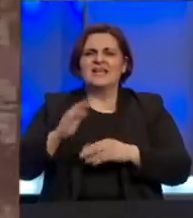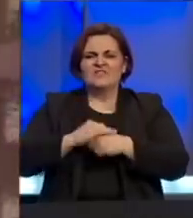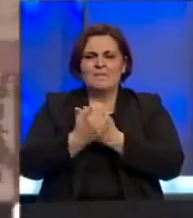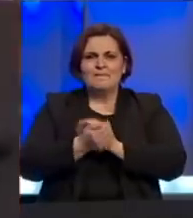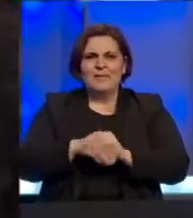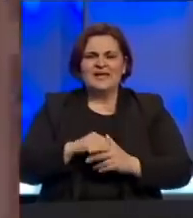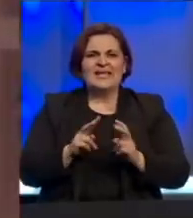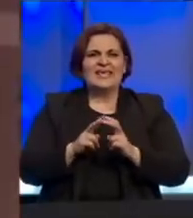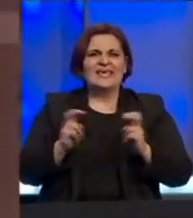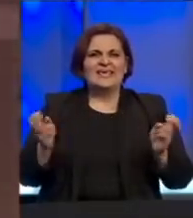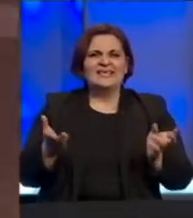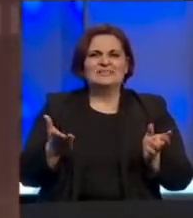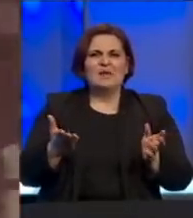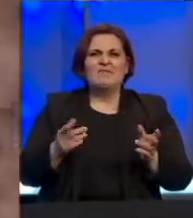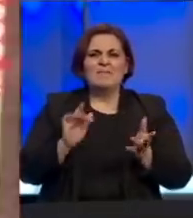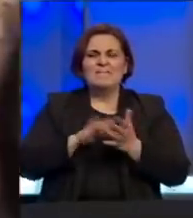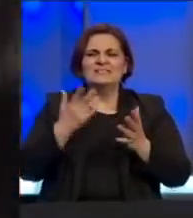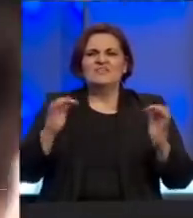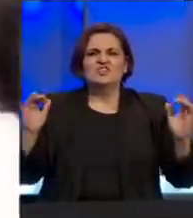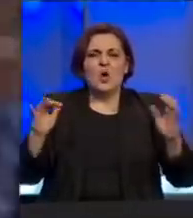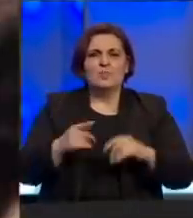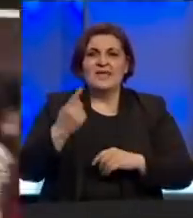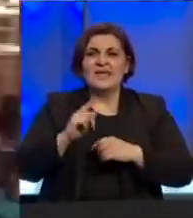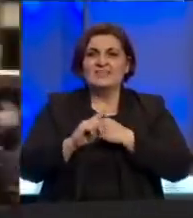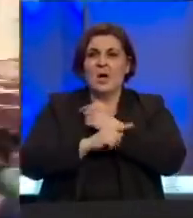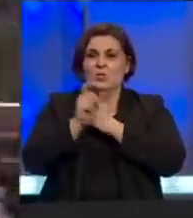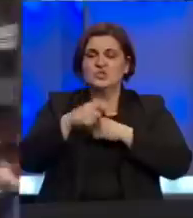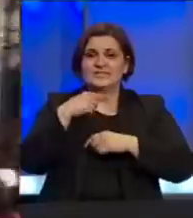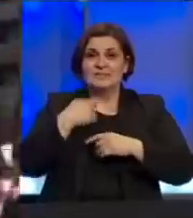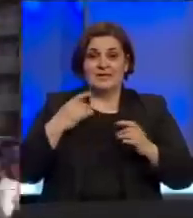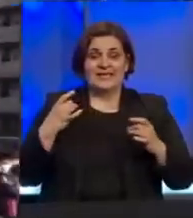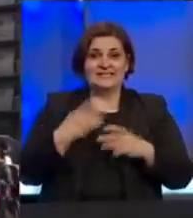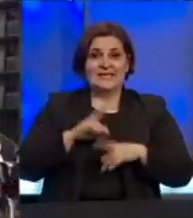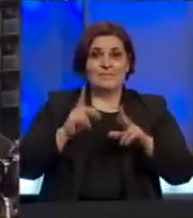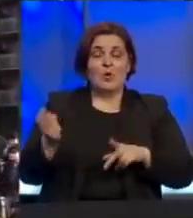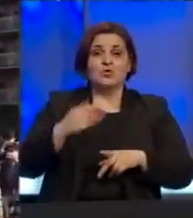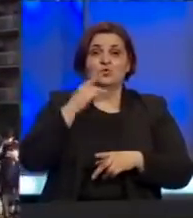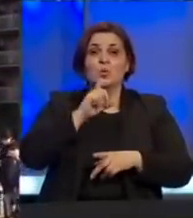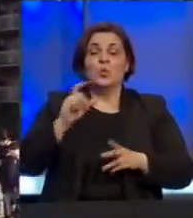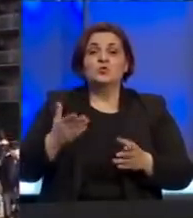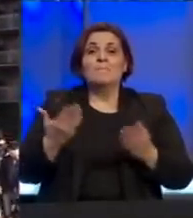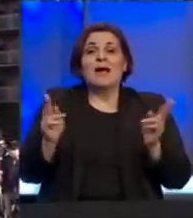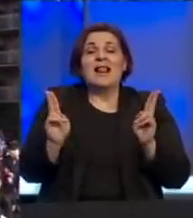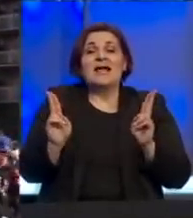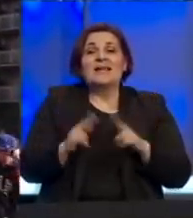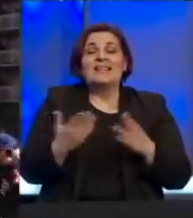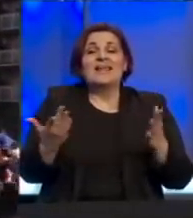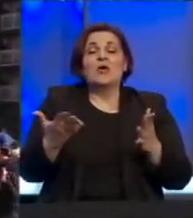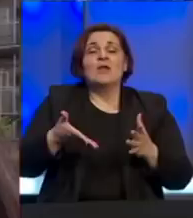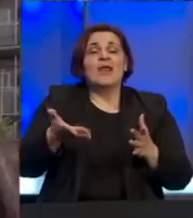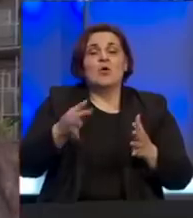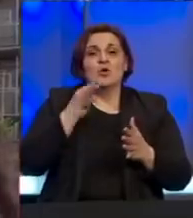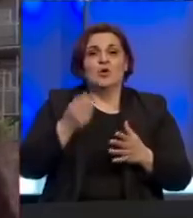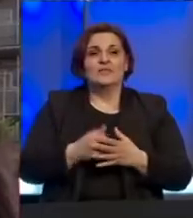ruke i izbjegavaju mjesta većih okupljanja. Jedna učenica rekla je kako je sretna što je mogla doći u školu makar na kratko nakon nekoliko dana.